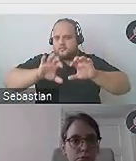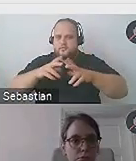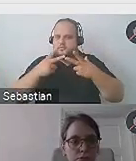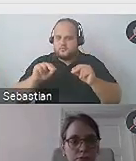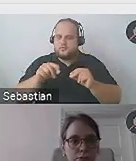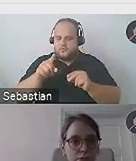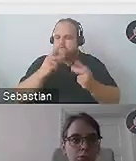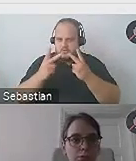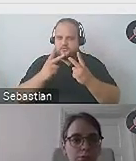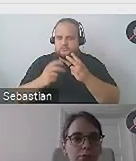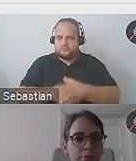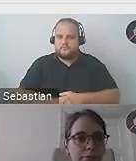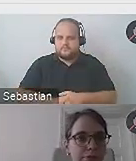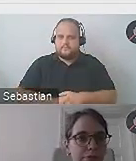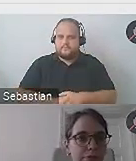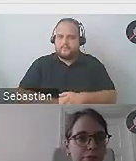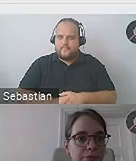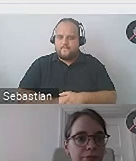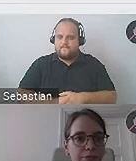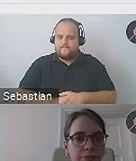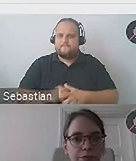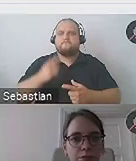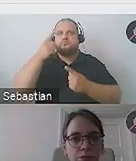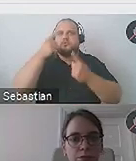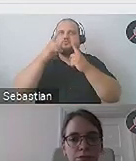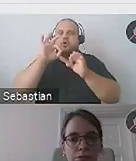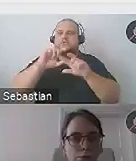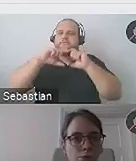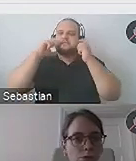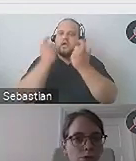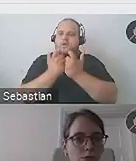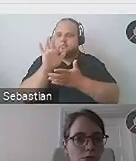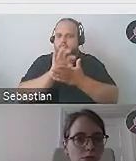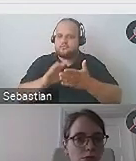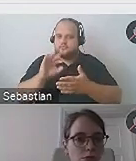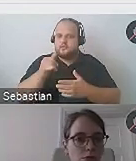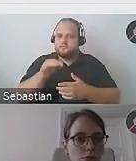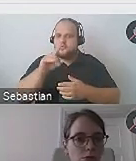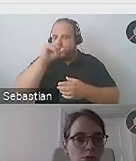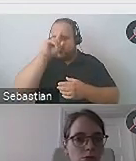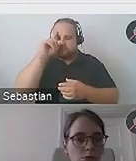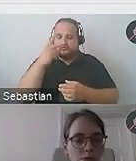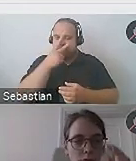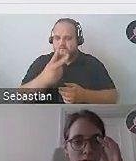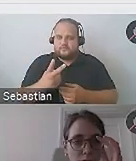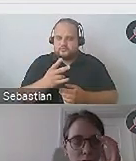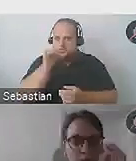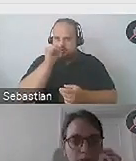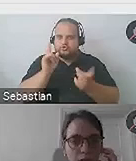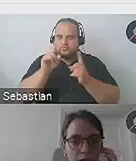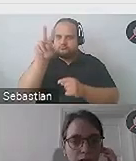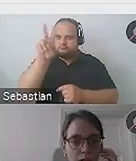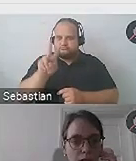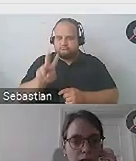To jest ważne. Zawsze myślicie o kontekście i o tym, jak się czuje ta druga osoba, która nie widzi i nie może szybko przeskanować z wzrokiem,